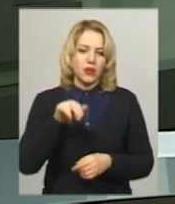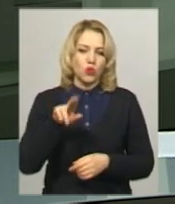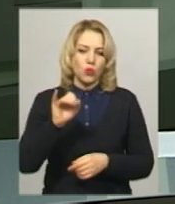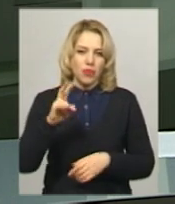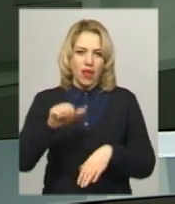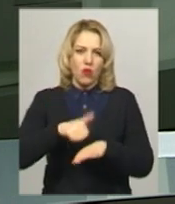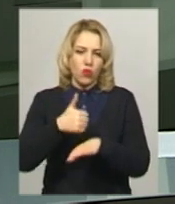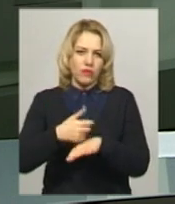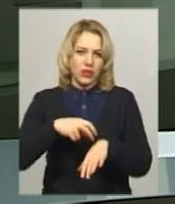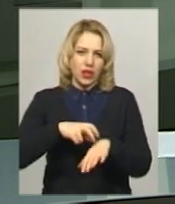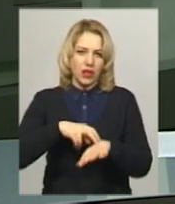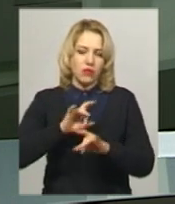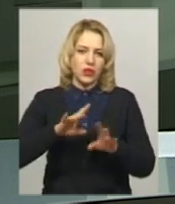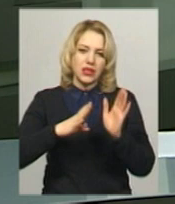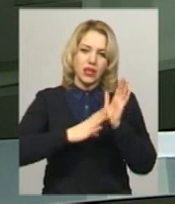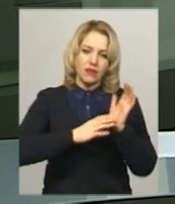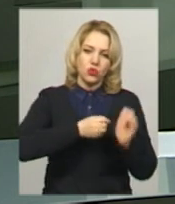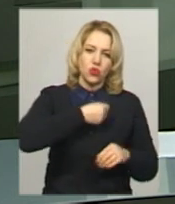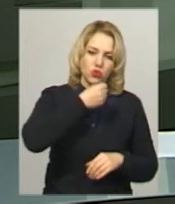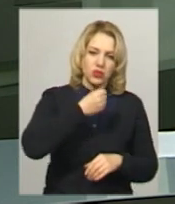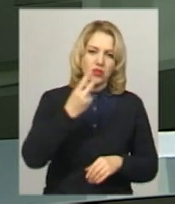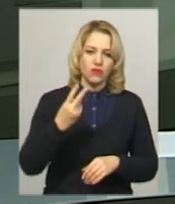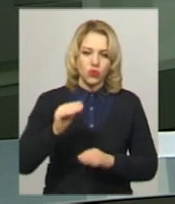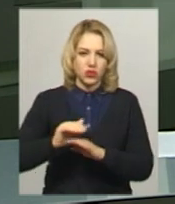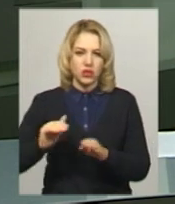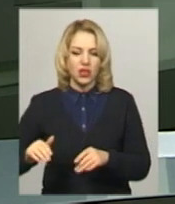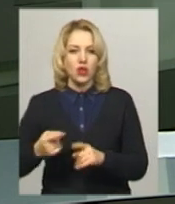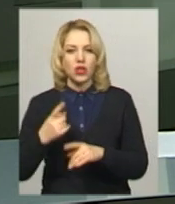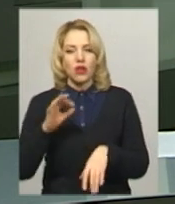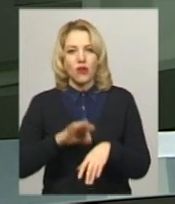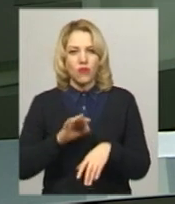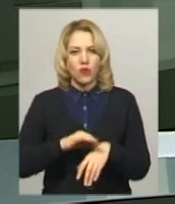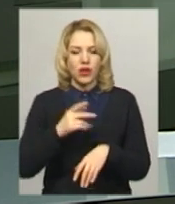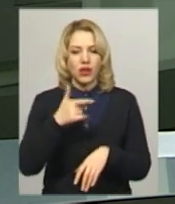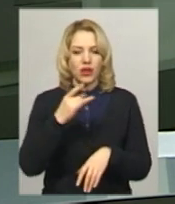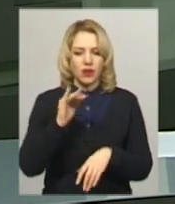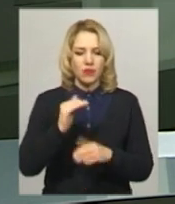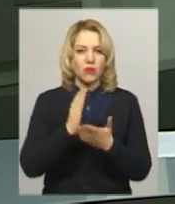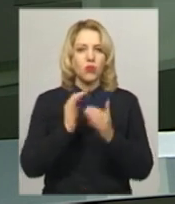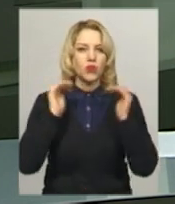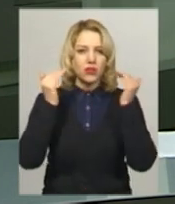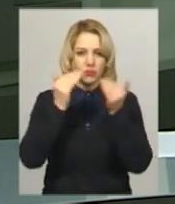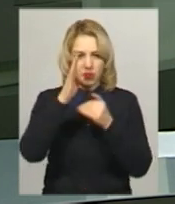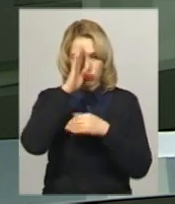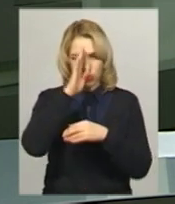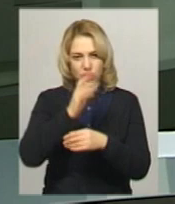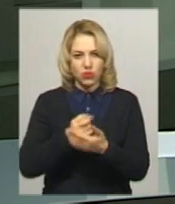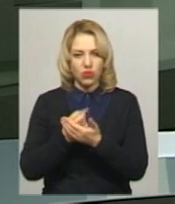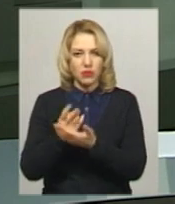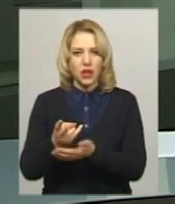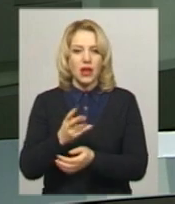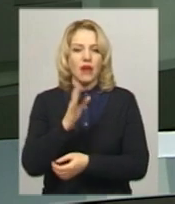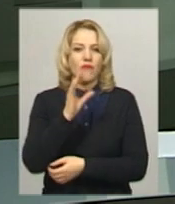серед них 9 дорослих і двоє дітей. Один із хворих з діагнозом грип перебуває у реанімації. Чоловіка доправили до лікарні з